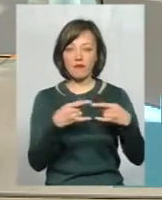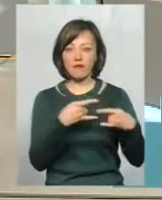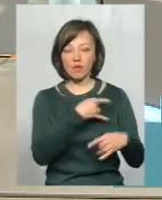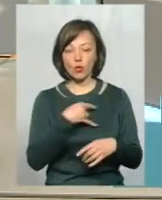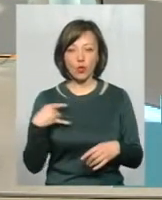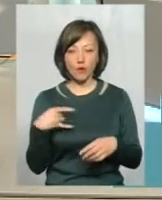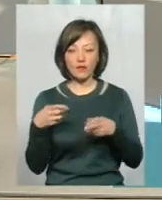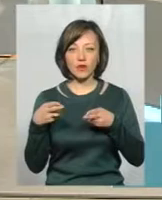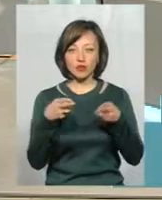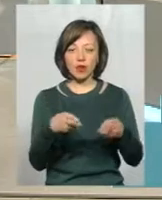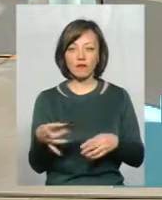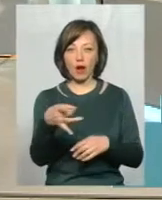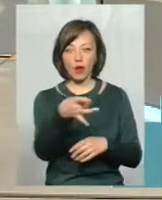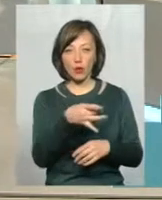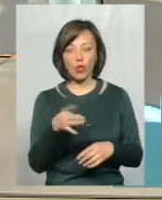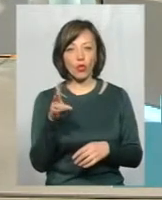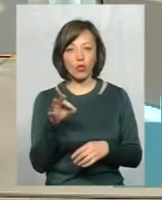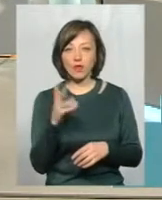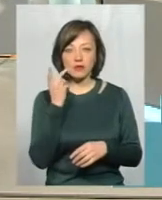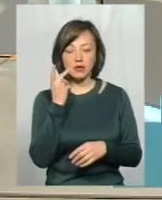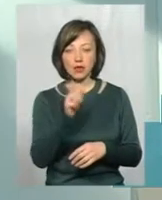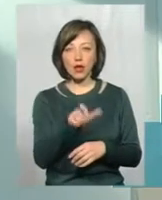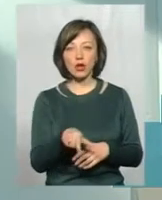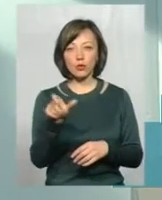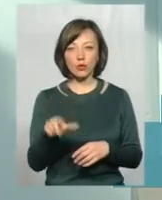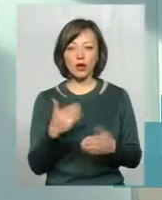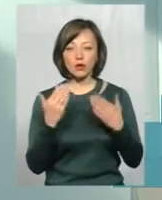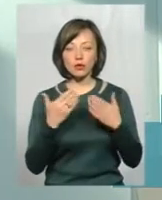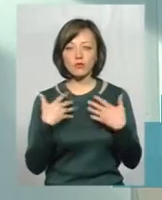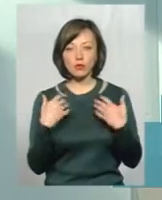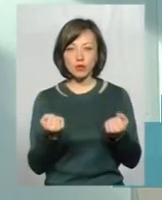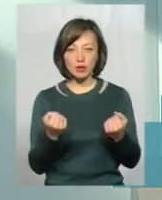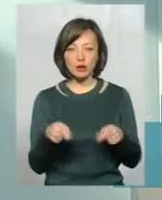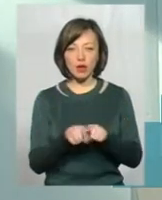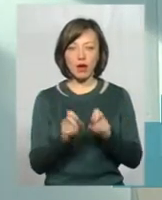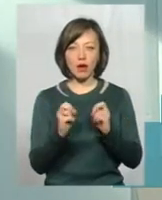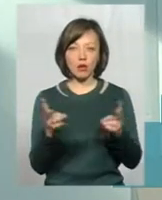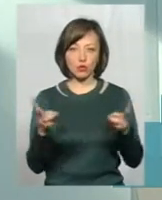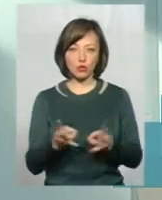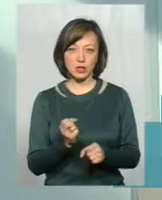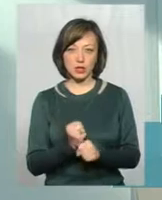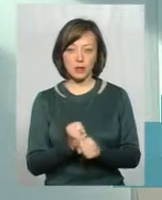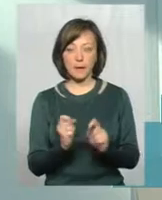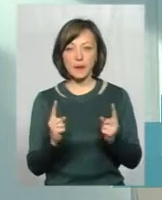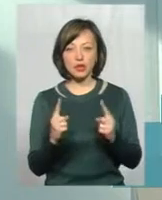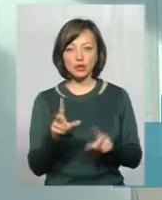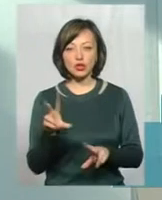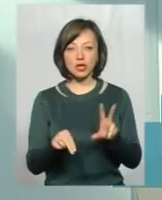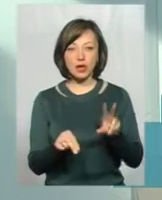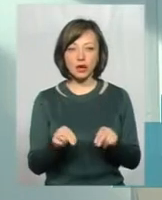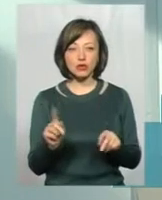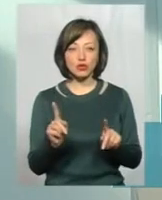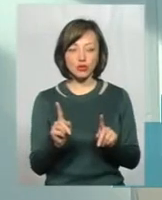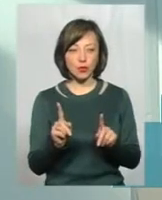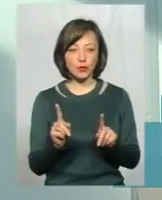населення, виїжджають в райони, але не завжди люди відноситься до своєму здоров'ю так, як це треба зробити, тому що вони считають, що